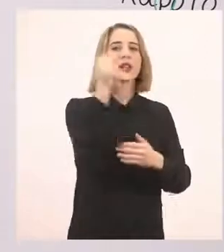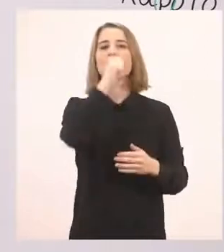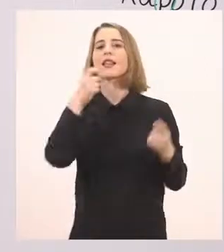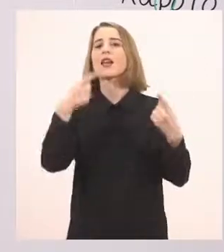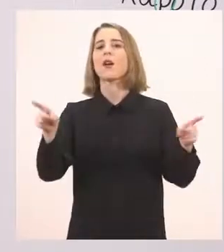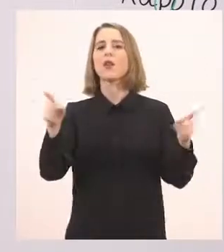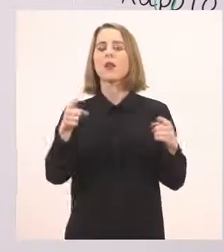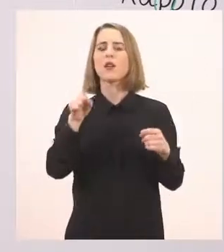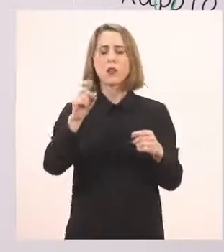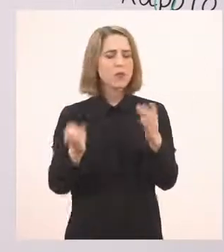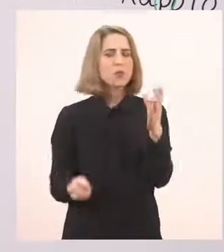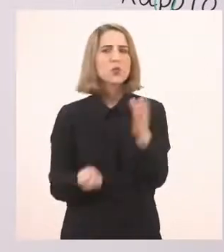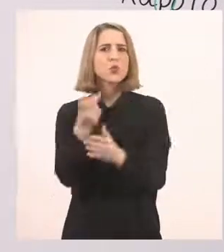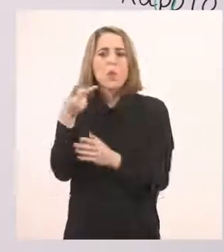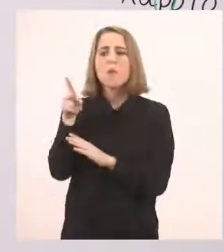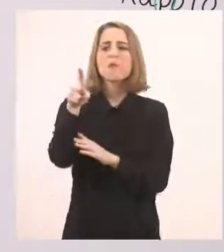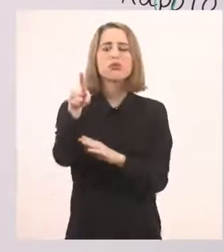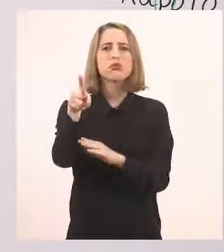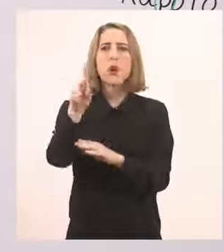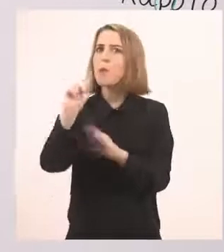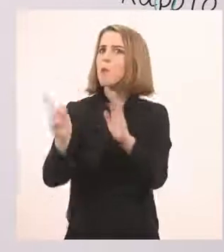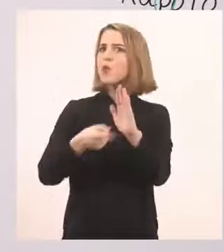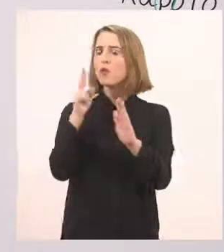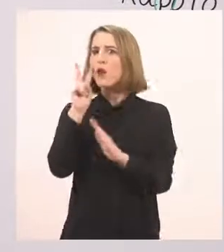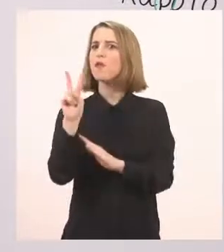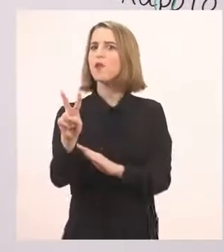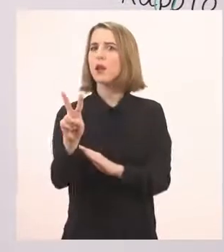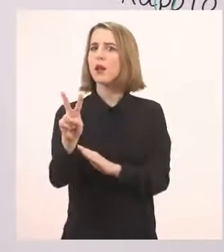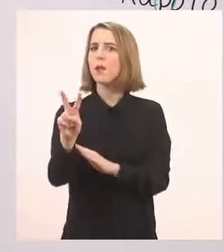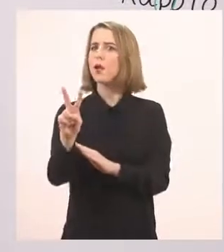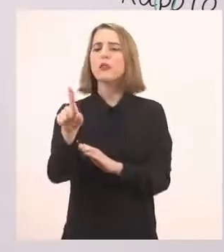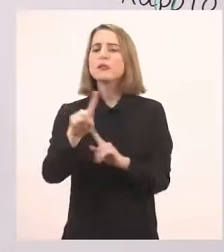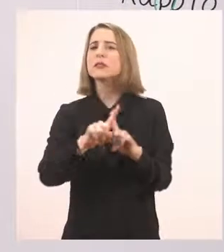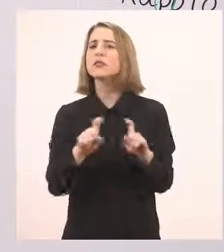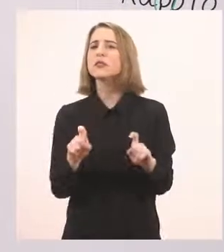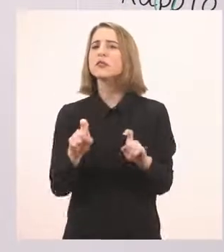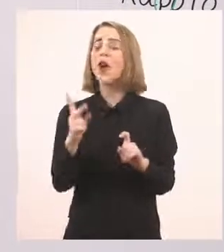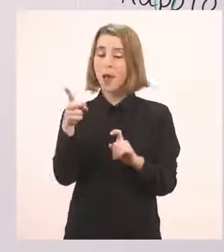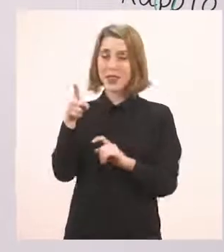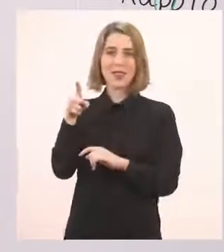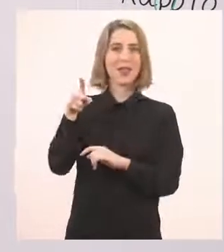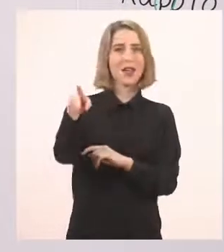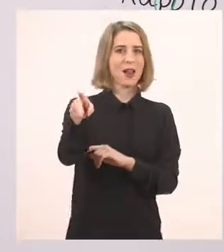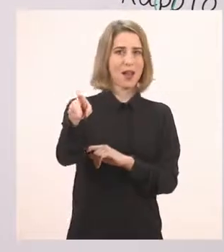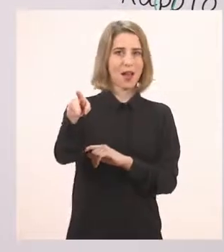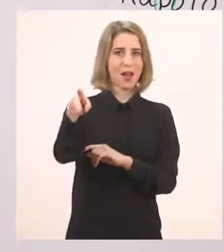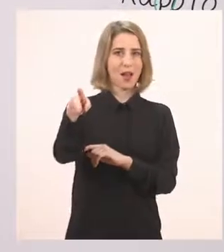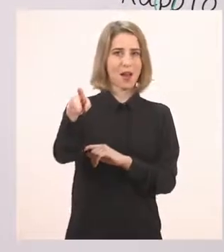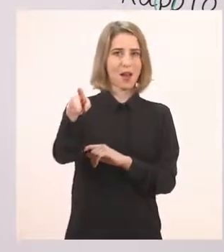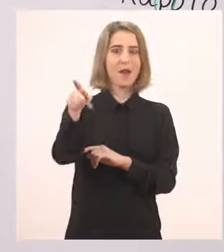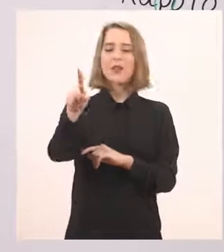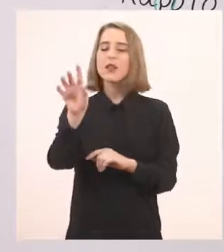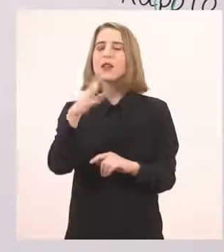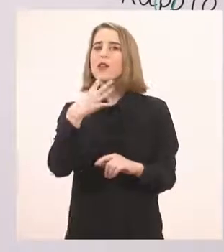Να, είναι ένα καινούριο σημαδάκι που δεν το έχουμε ξανασυναντήσει. Είναι η διπλή τελεία. Τη διπλή τελεία τη βάζουμε